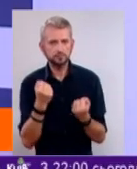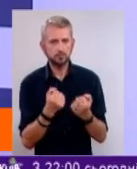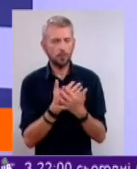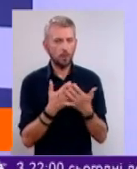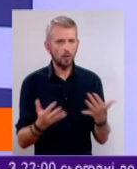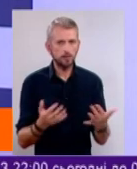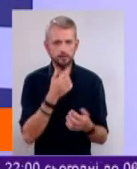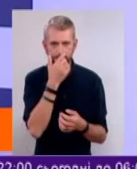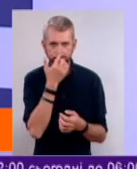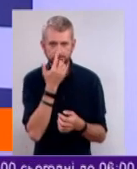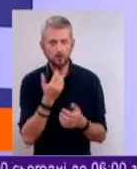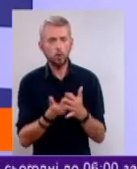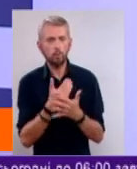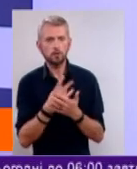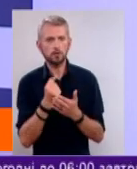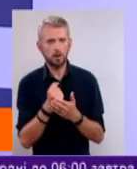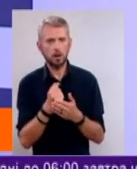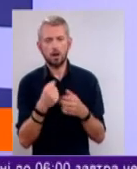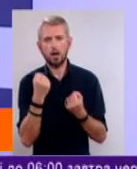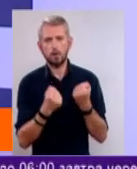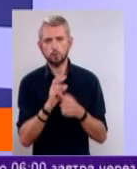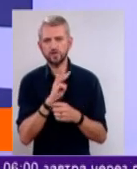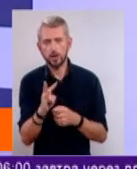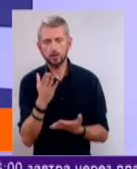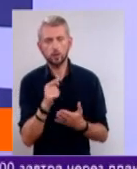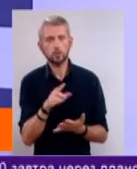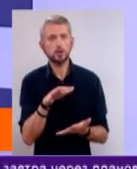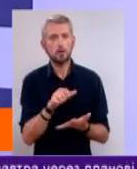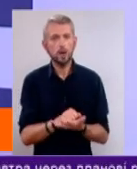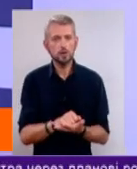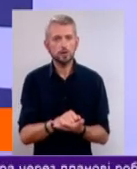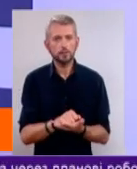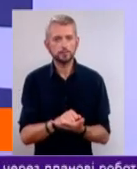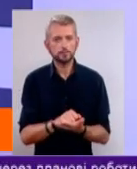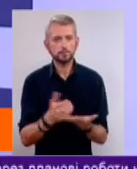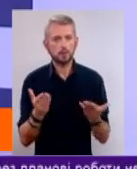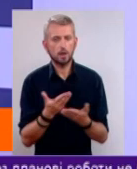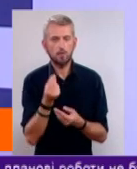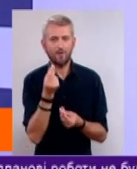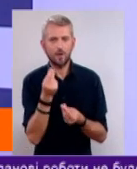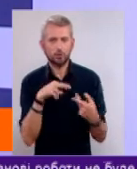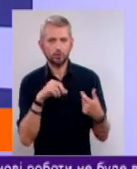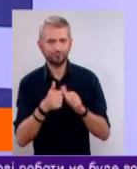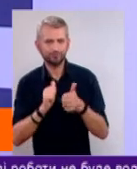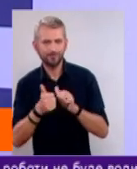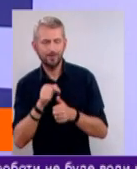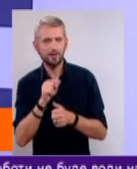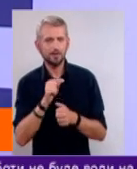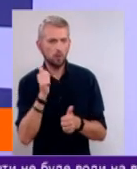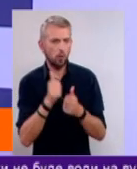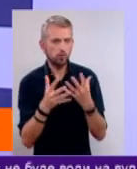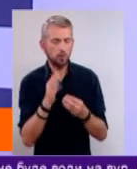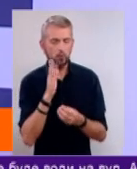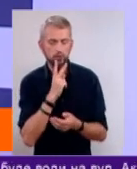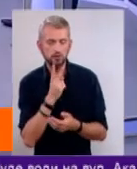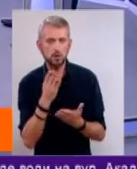новини на автосайтах. Якщо ти займаєшся якимись валютними операціями, звісно, що ти кожного дня будеш